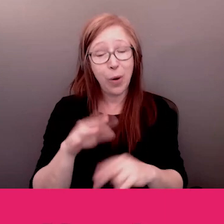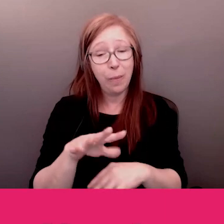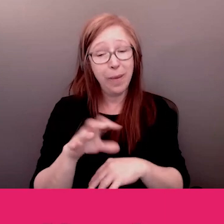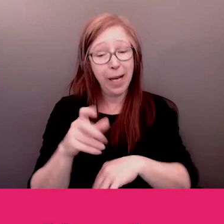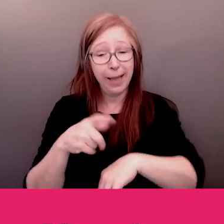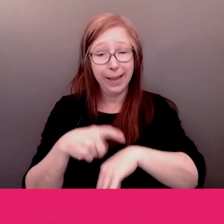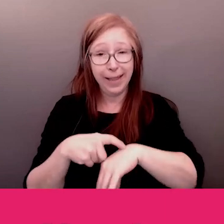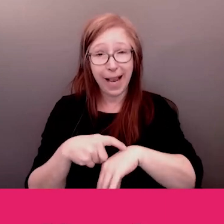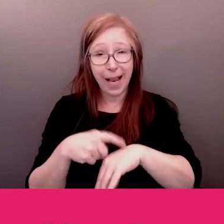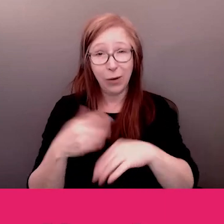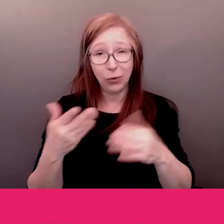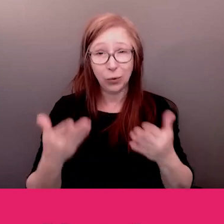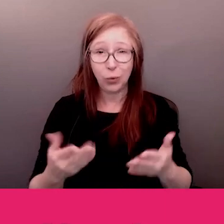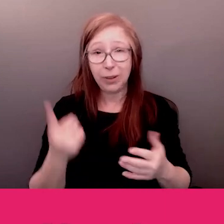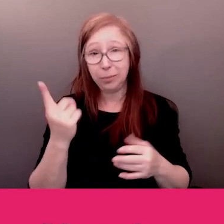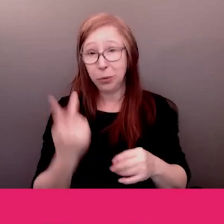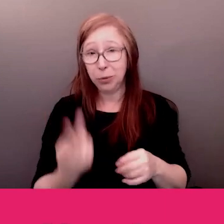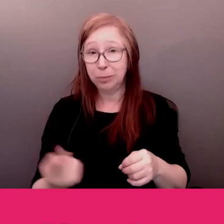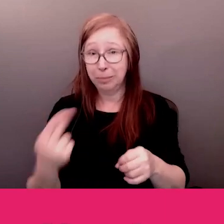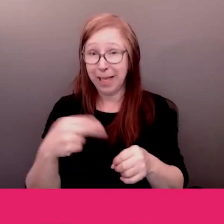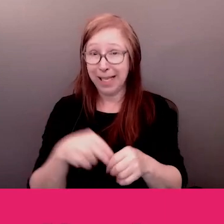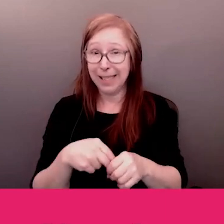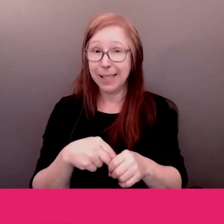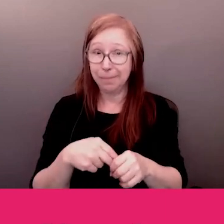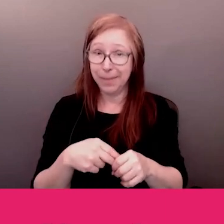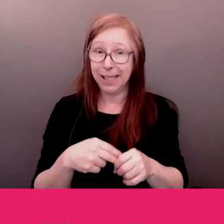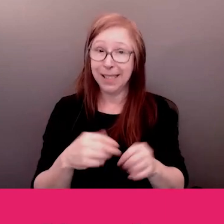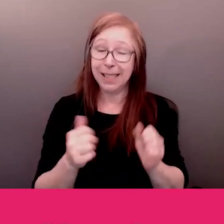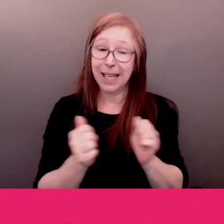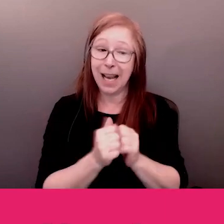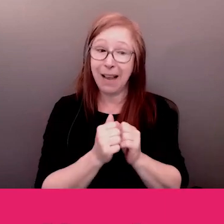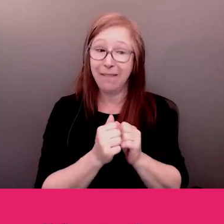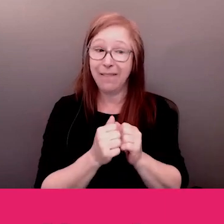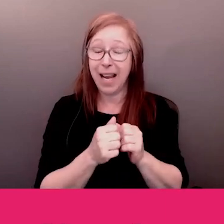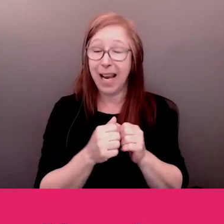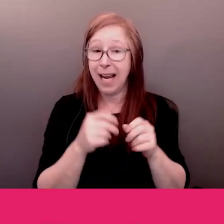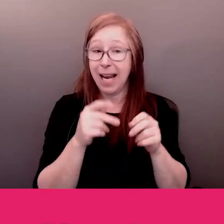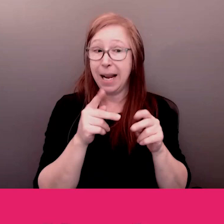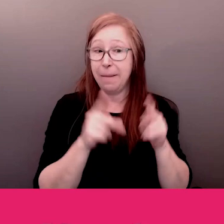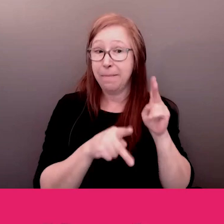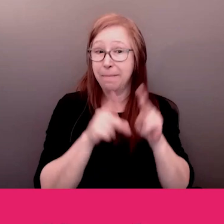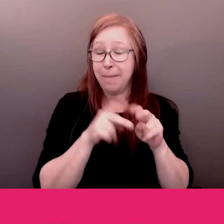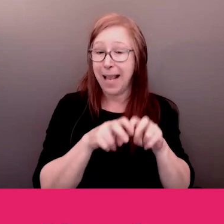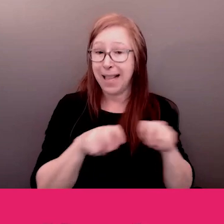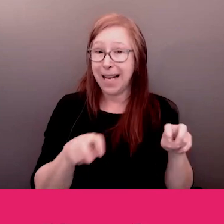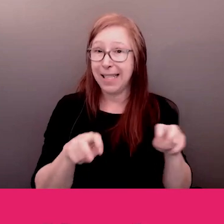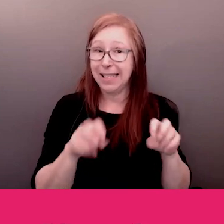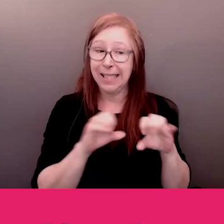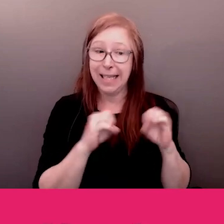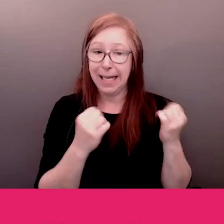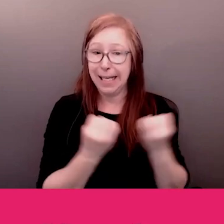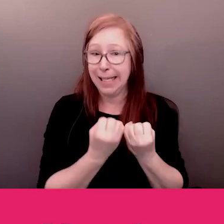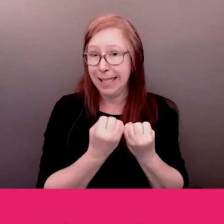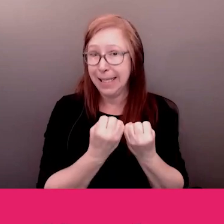disponible lorsque on reflète sur les leçons reçues aujourd'hui